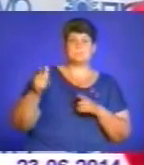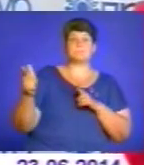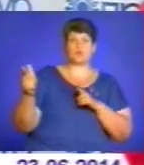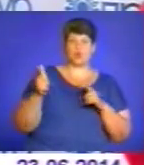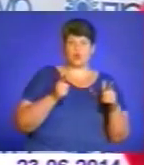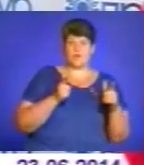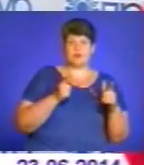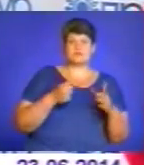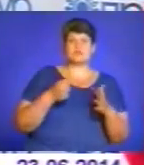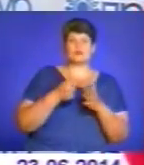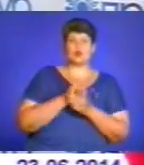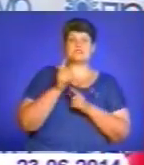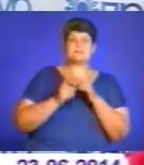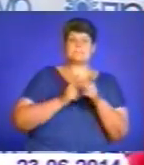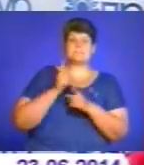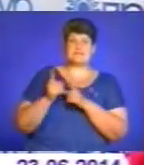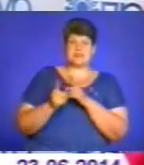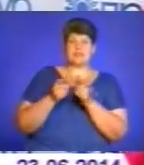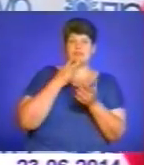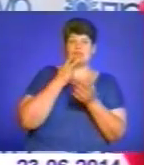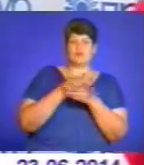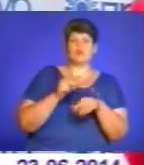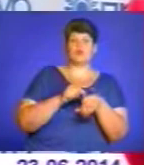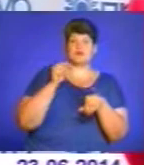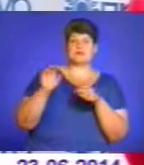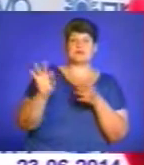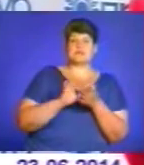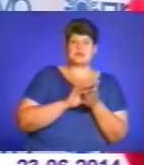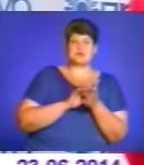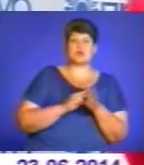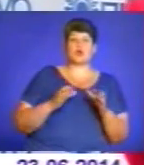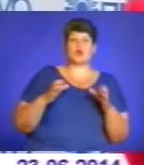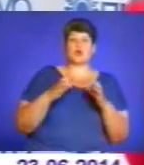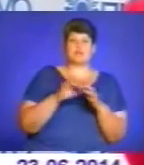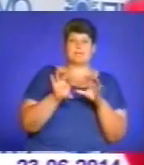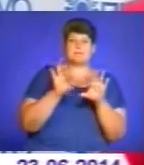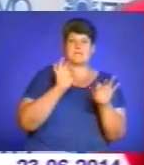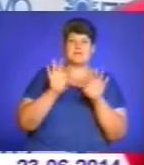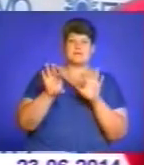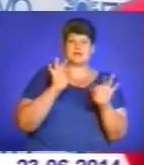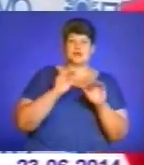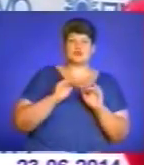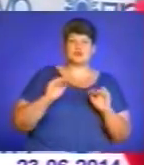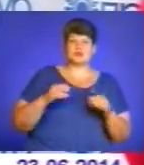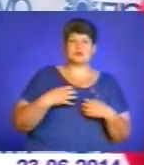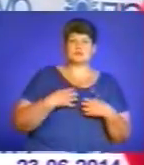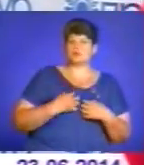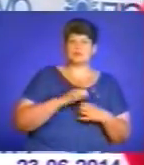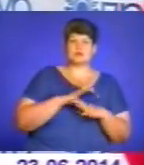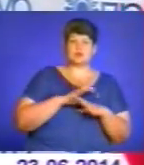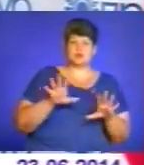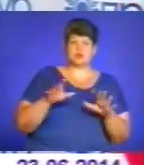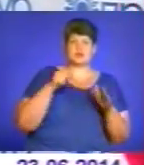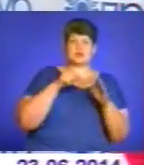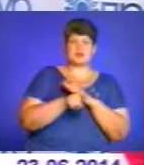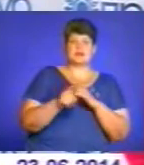до зміни. І видно, відчувається одразу, що і колектив підібраний такий, що дітям не буде сумно і не будуть вони тікати